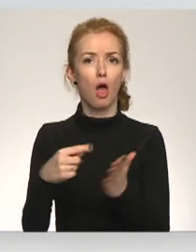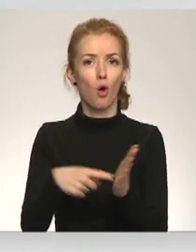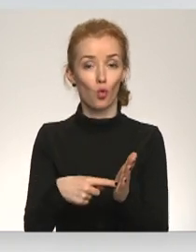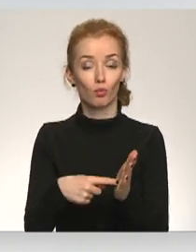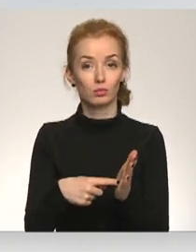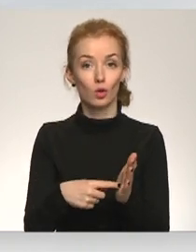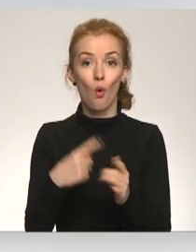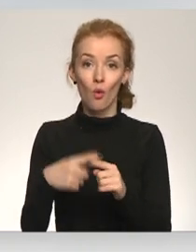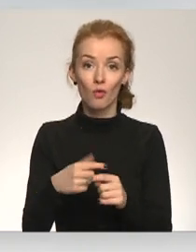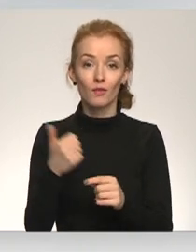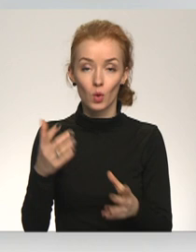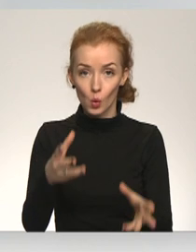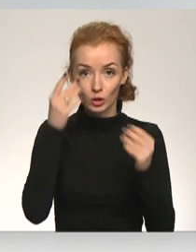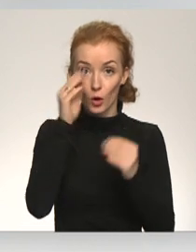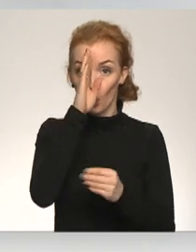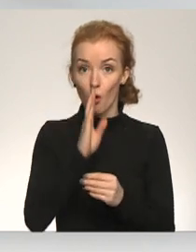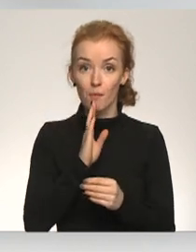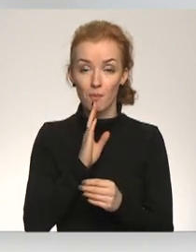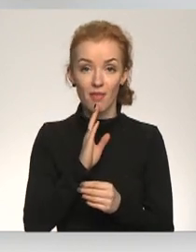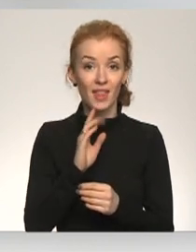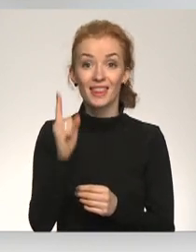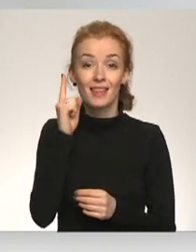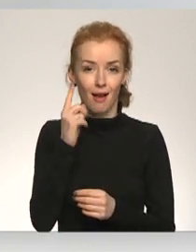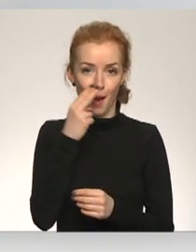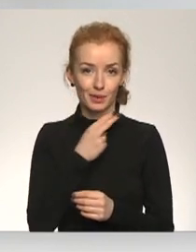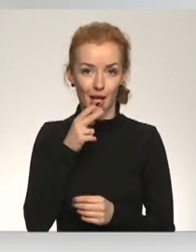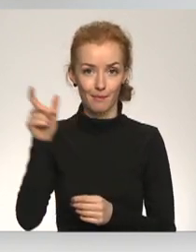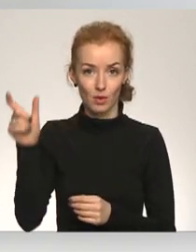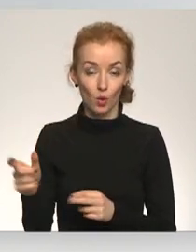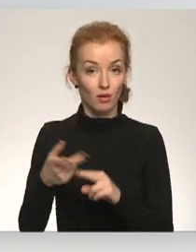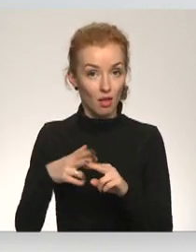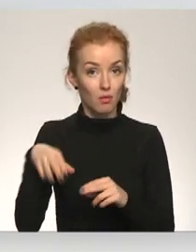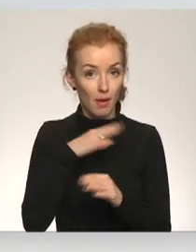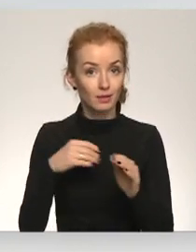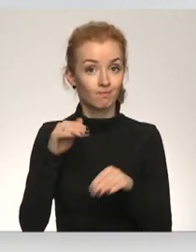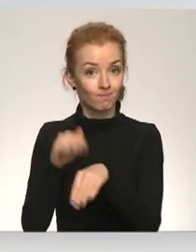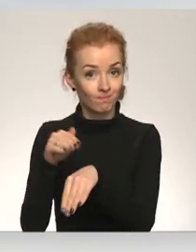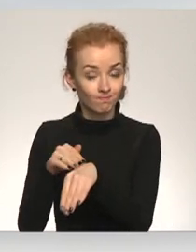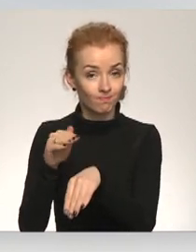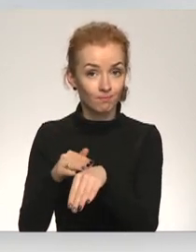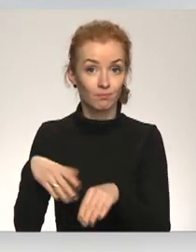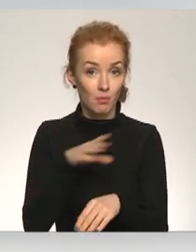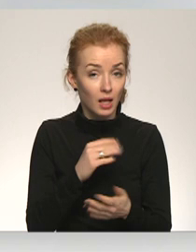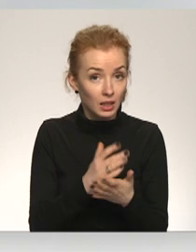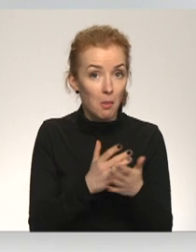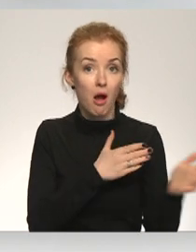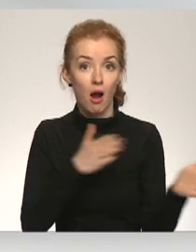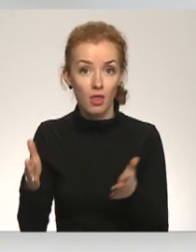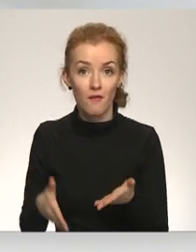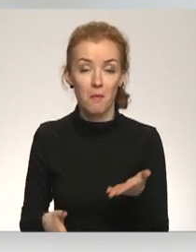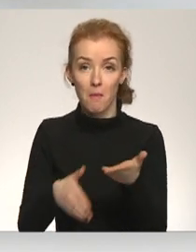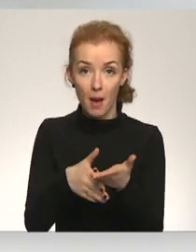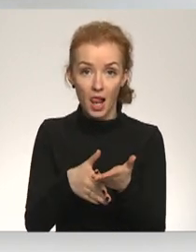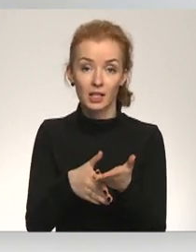uzspēr nopietni tikai apsaimniekotāji. Tad mēs esam norādījuši, ka mēs esam gatavi palīdzēt ar būvaldes